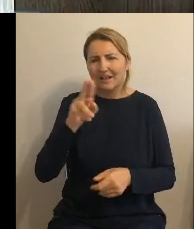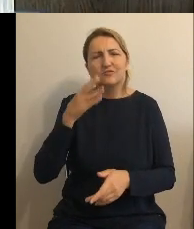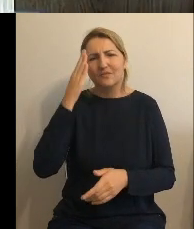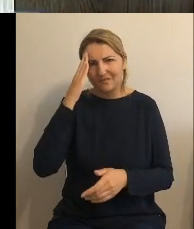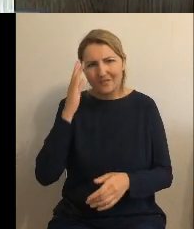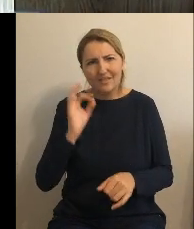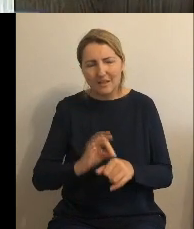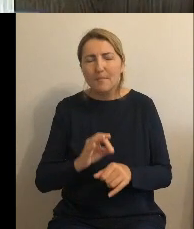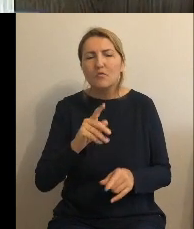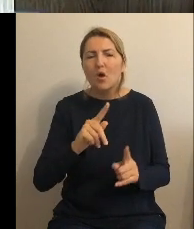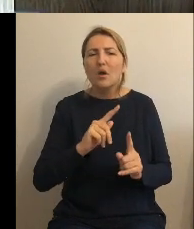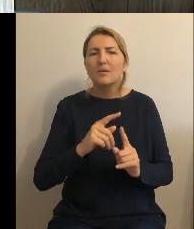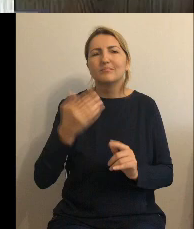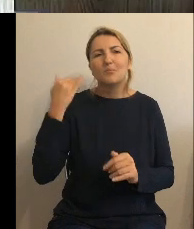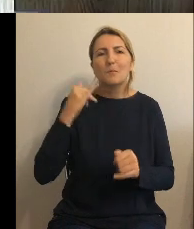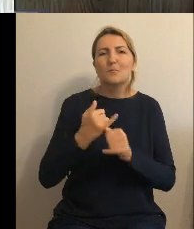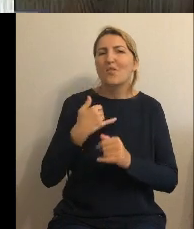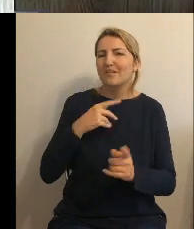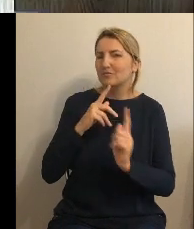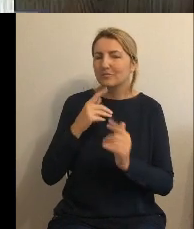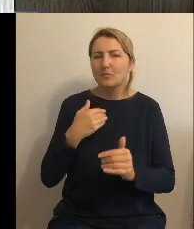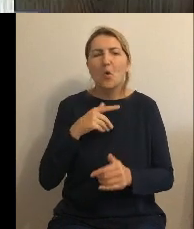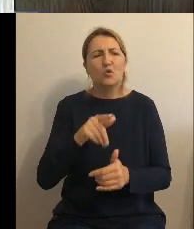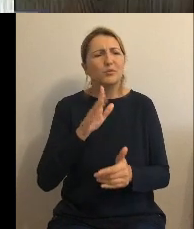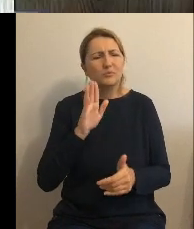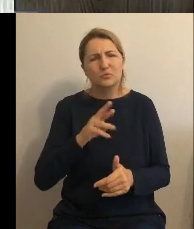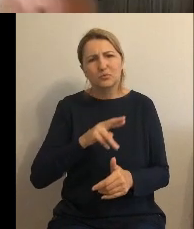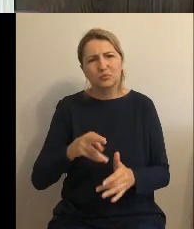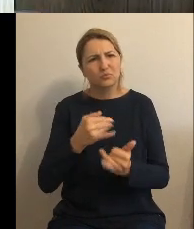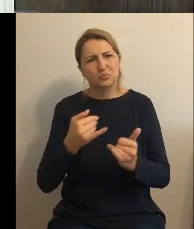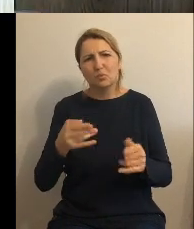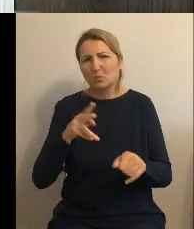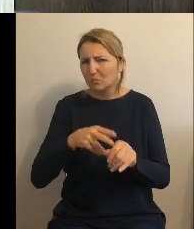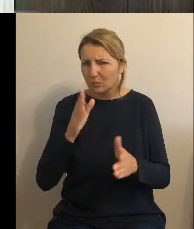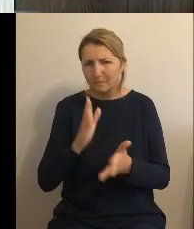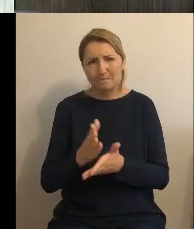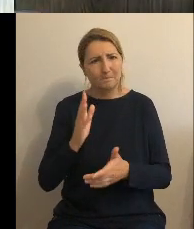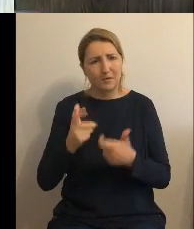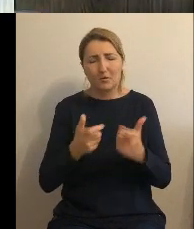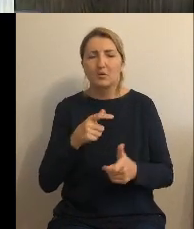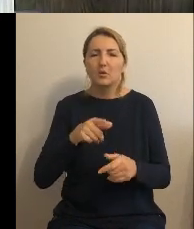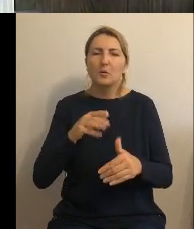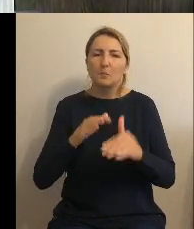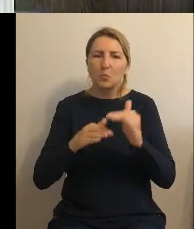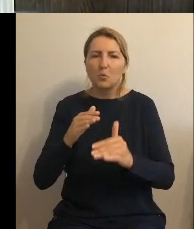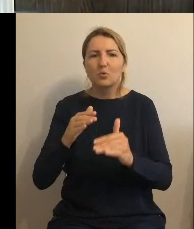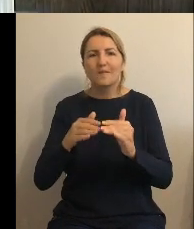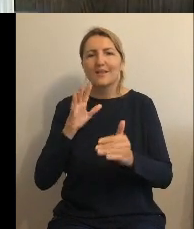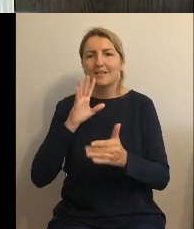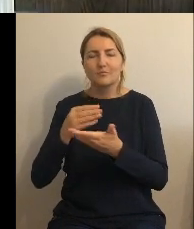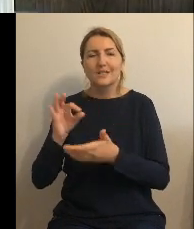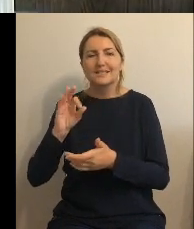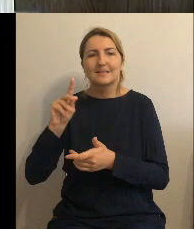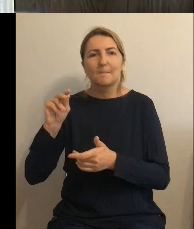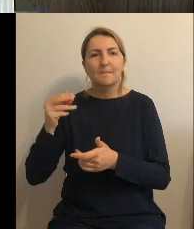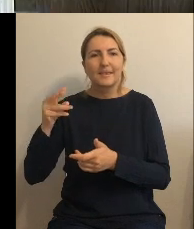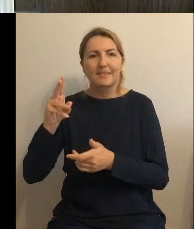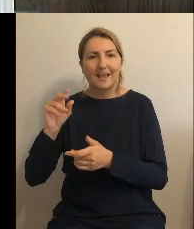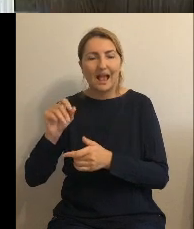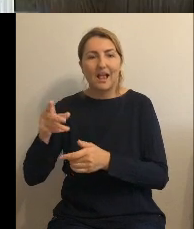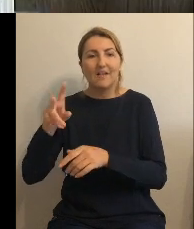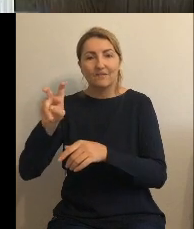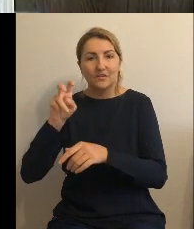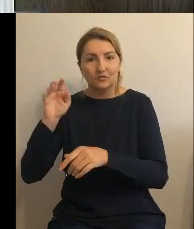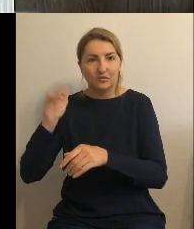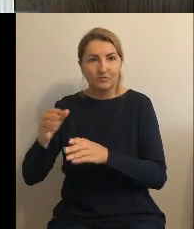tak będziemy w przyszłości robili, bo tu są przesunięcia z budowy na przykład spinki 200 tysięcy, gdzie ta spinka w tym projekcie będzie ujęta. Czyli tak naprawdę to się